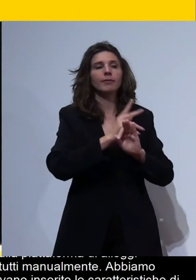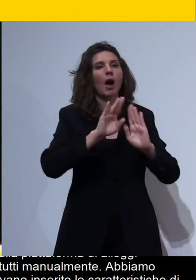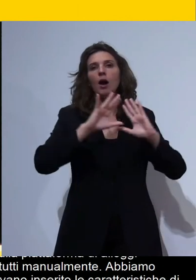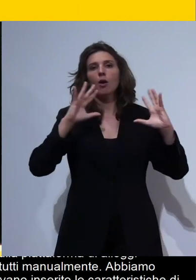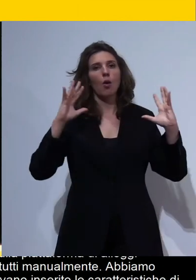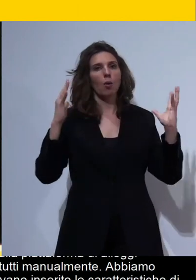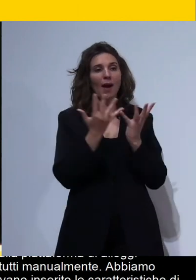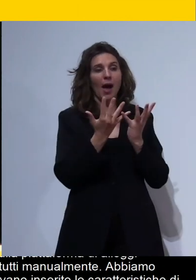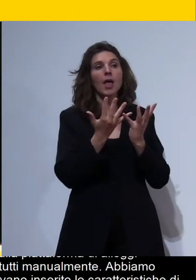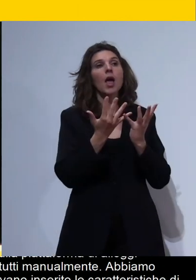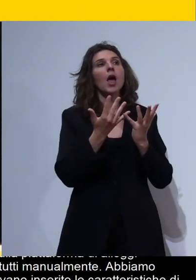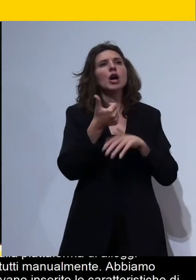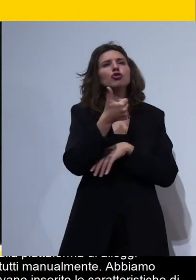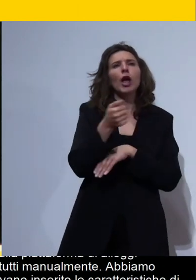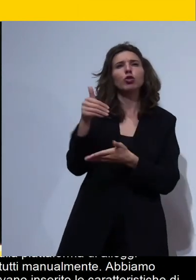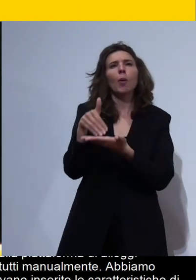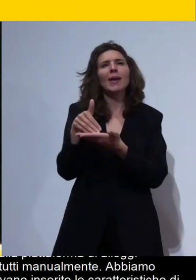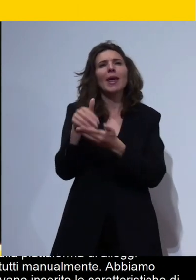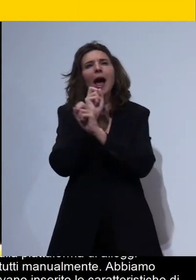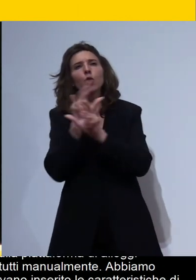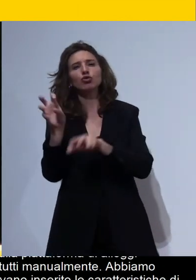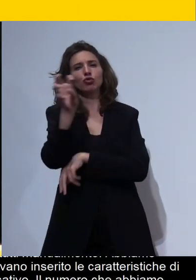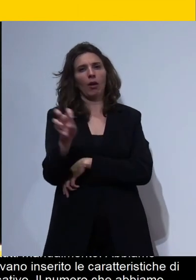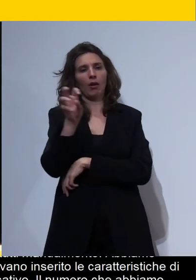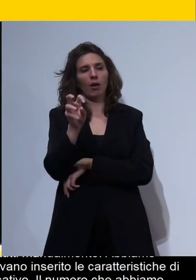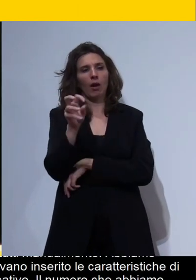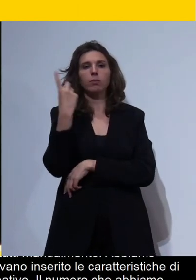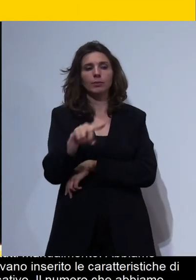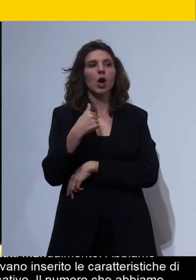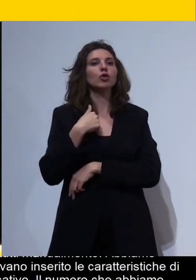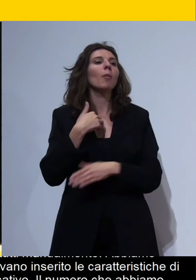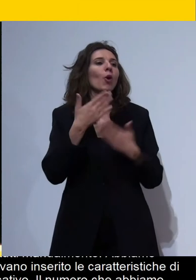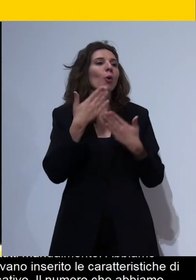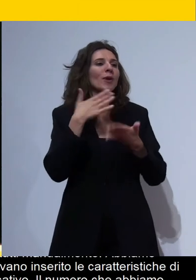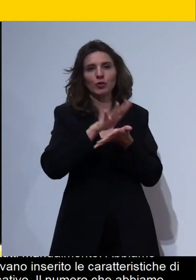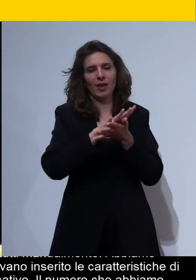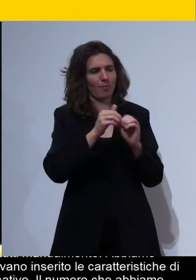100.000 circa annunci quindi questo poi le mando il comunicato stampa